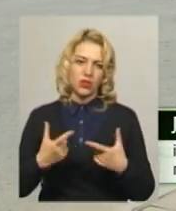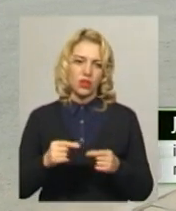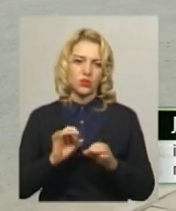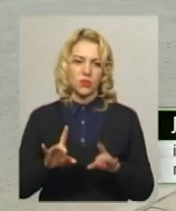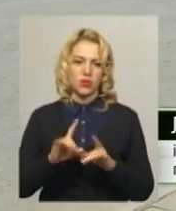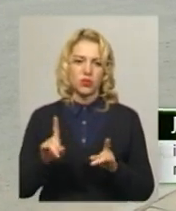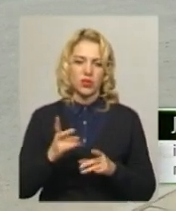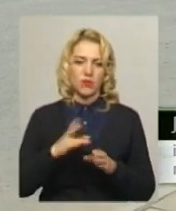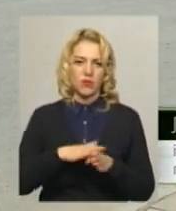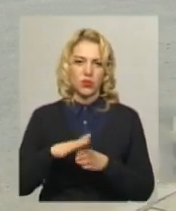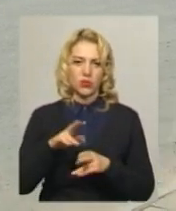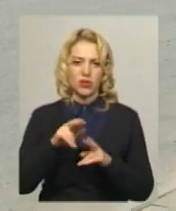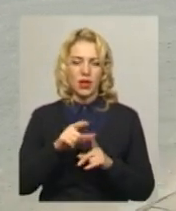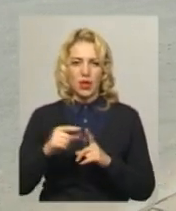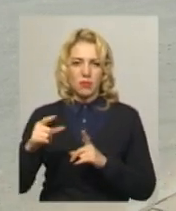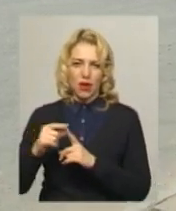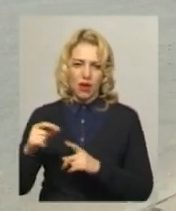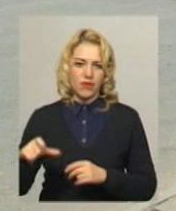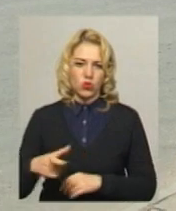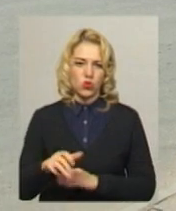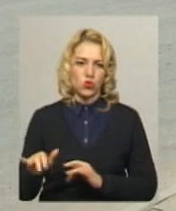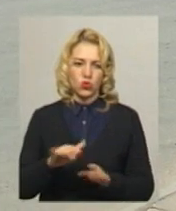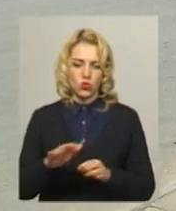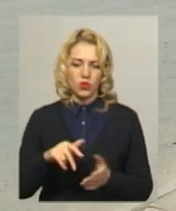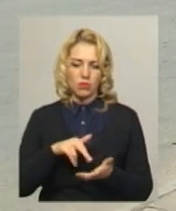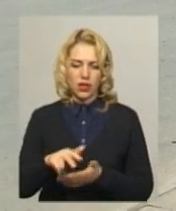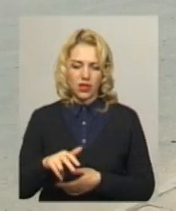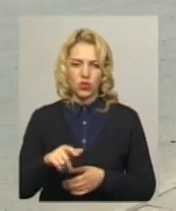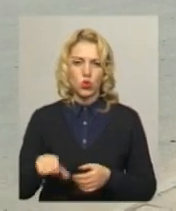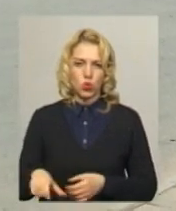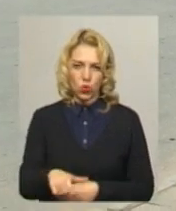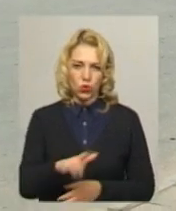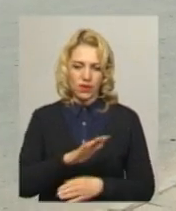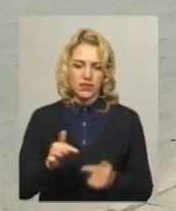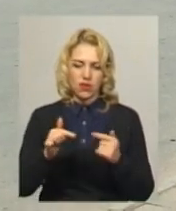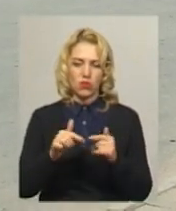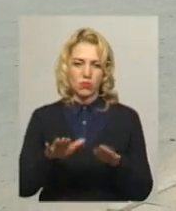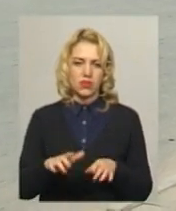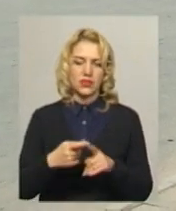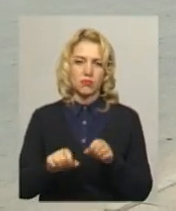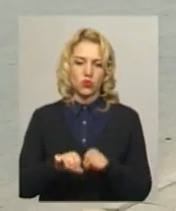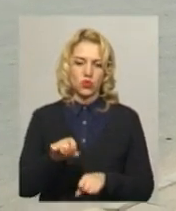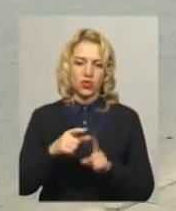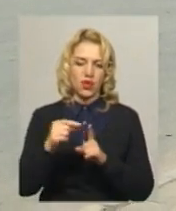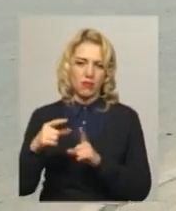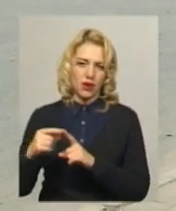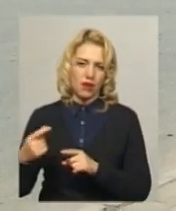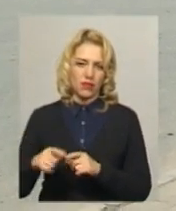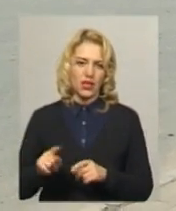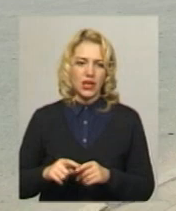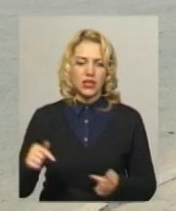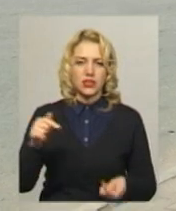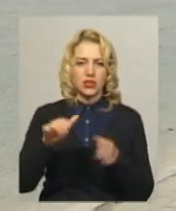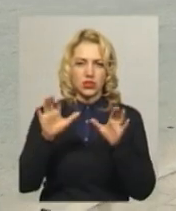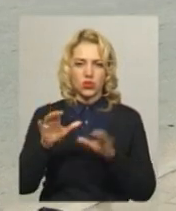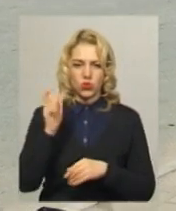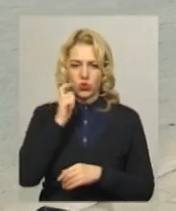потрібно дотримуватись правил дорожнього руху, що перехід дороги в невстановленому місці – це порушення правил згідно статті 127 Кодексу України